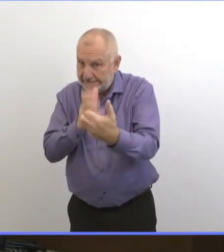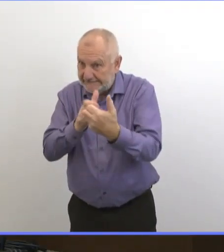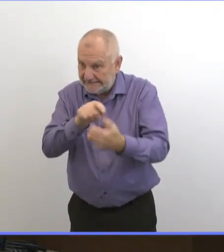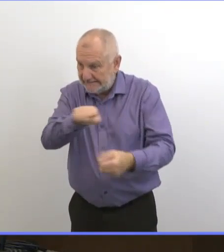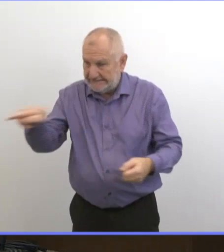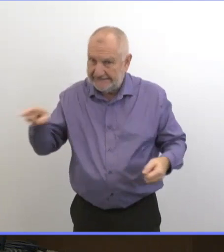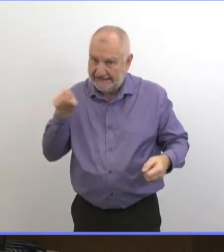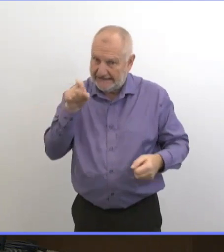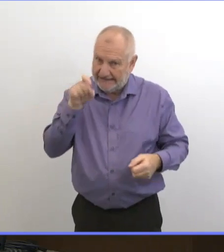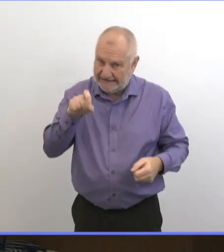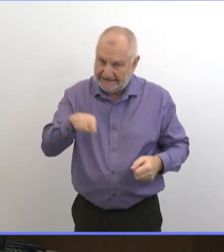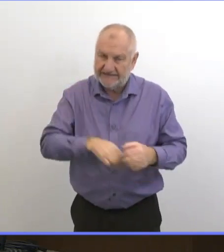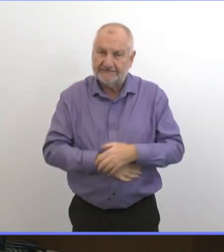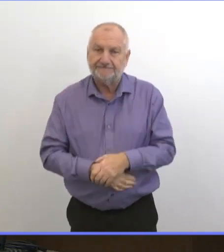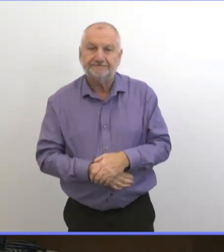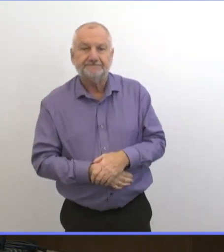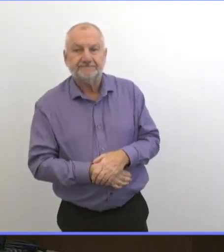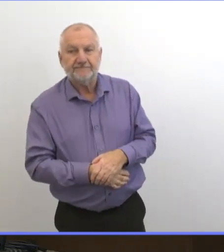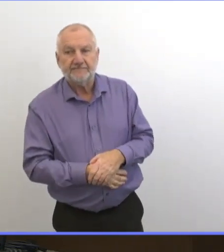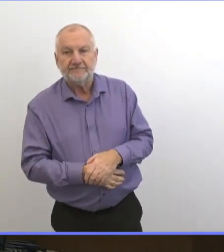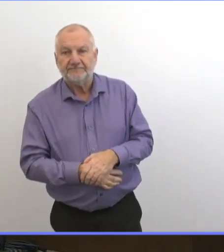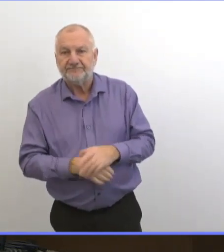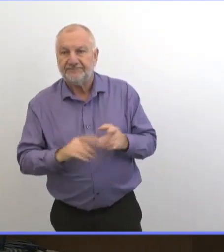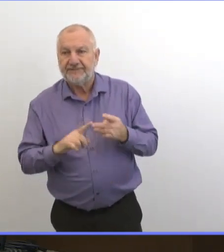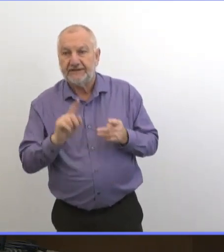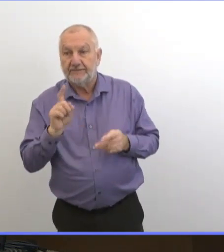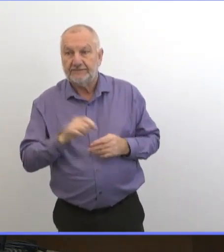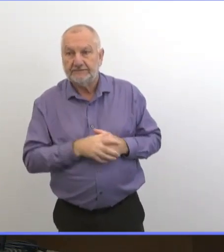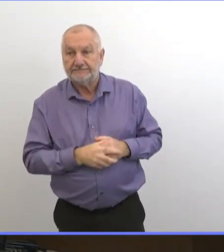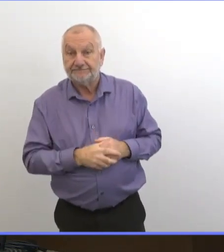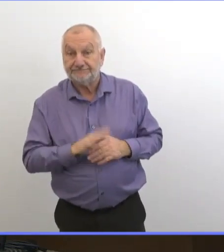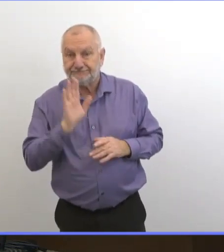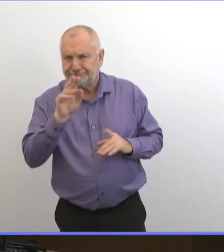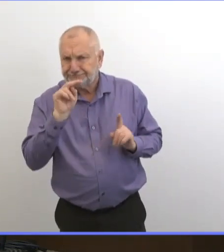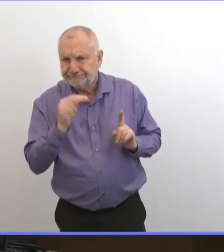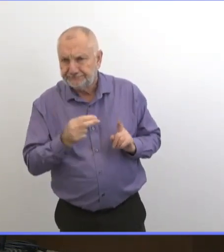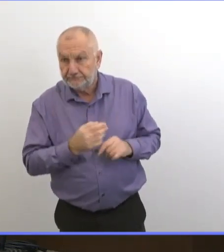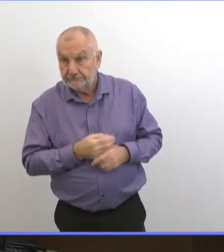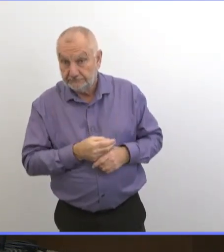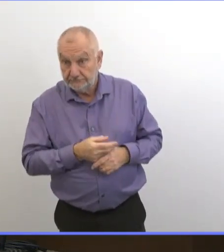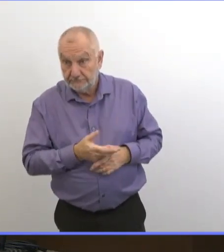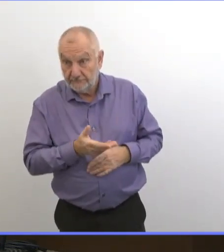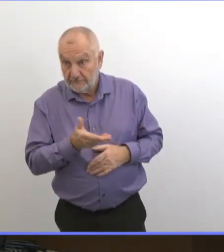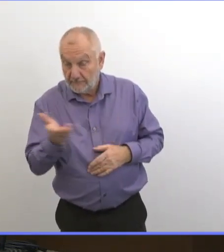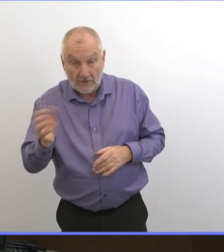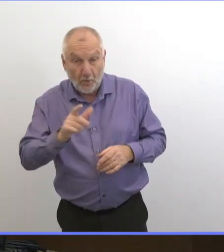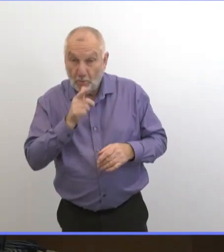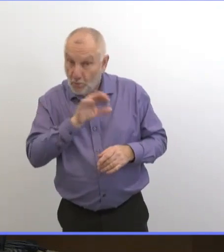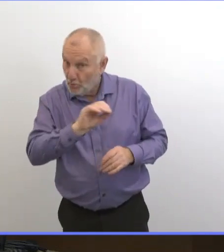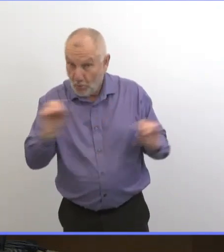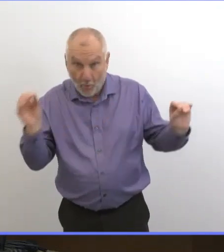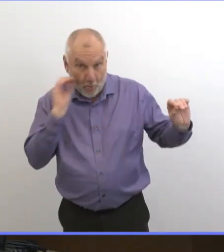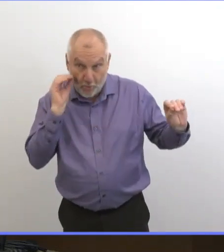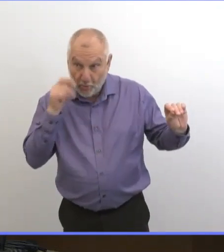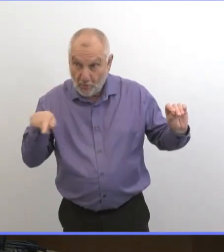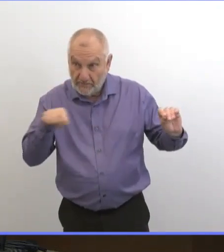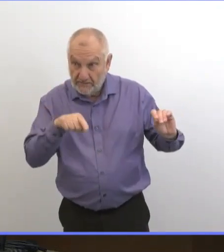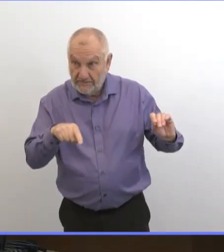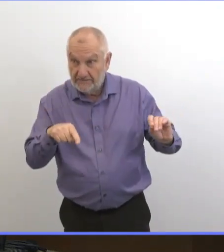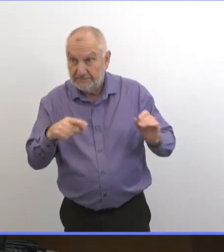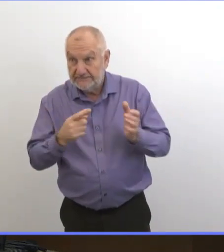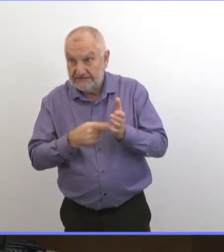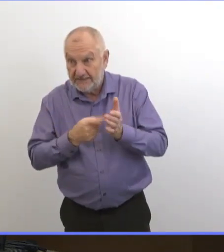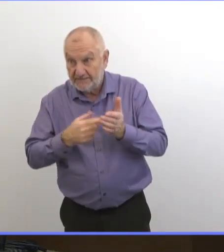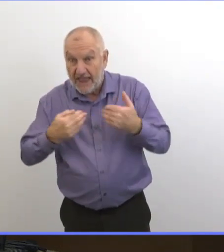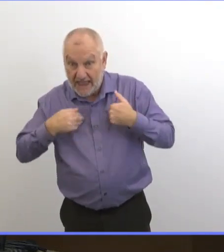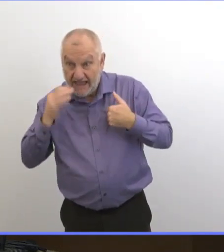Et du point de vue de la santé publique, qu'est-ce que